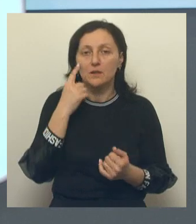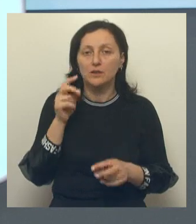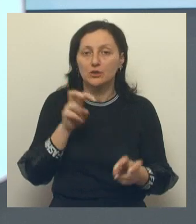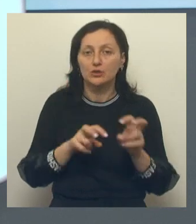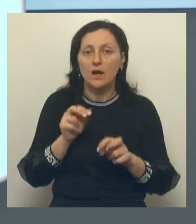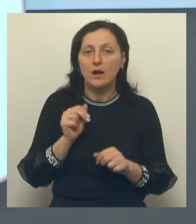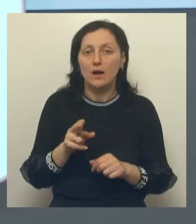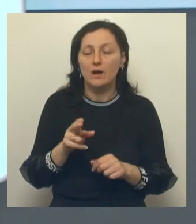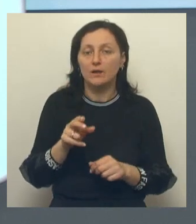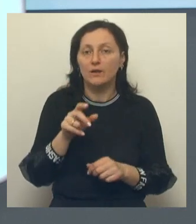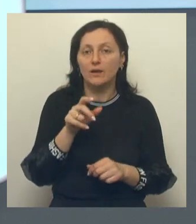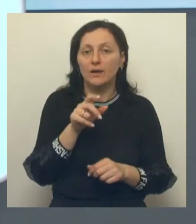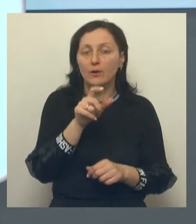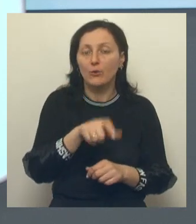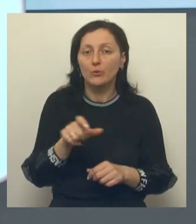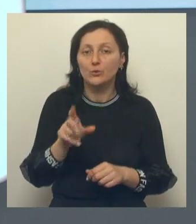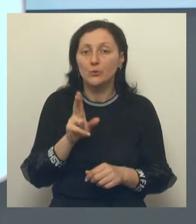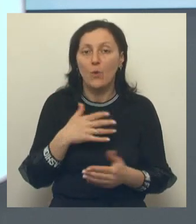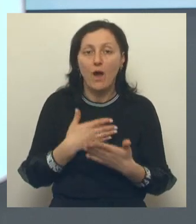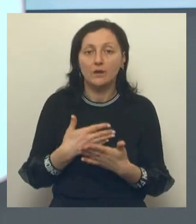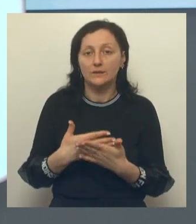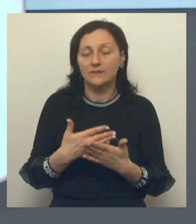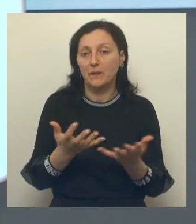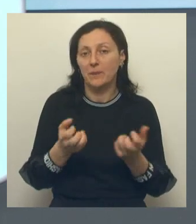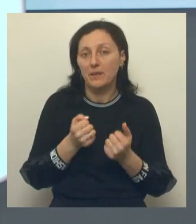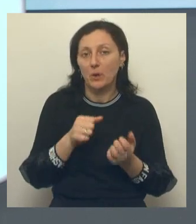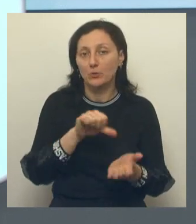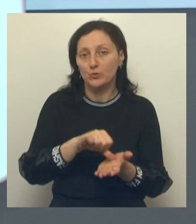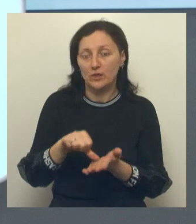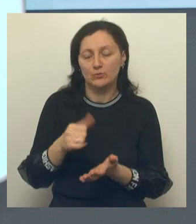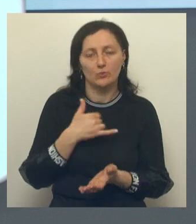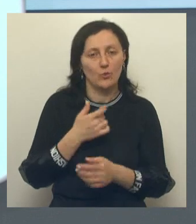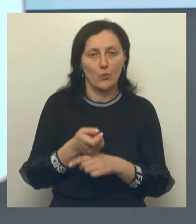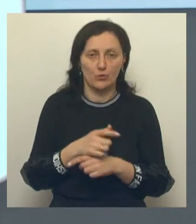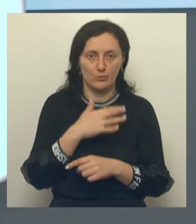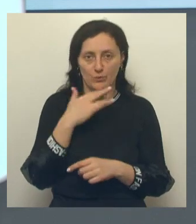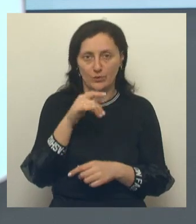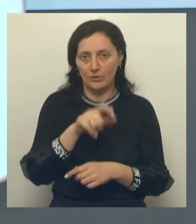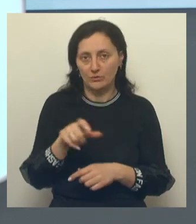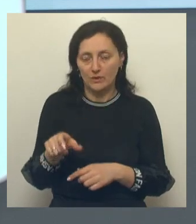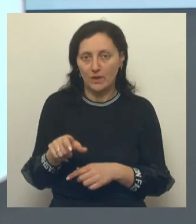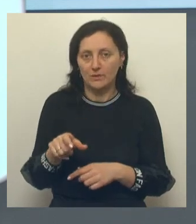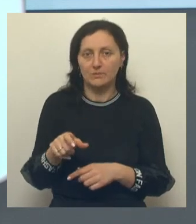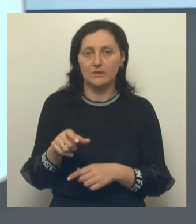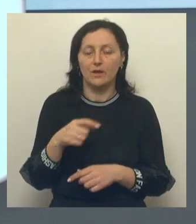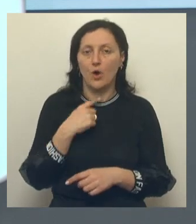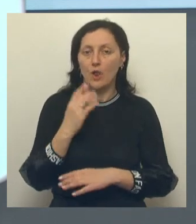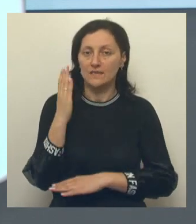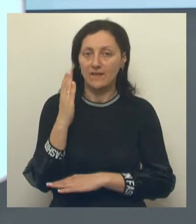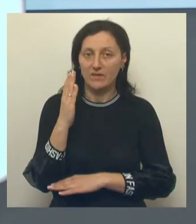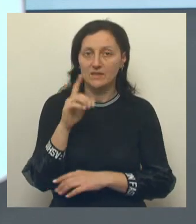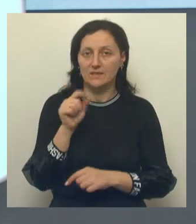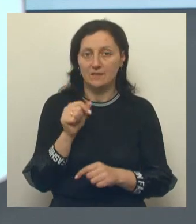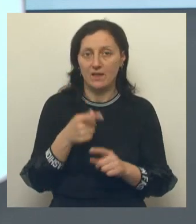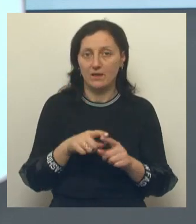волонтеров. Те люди, которые активно принимали участие, но у очень много людей принимают участие в голосовании за объекты